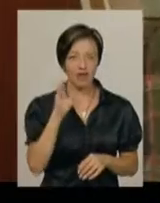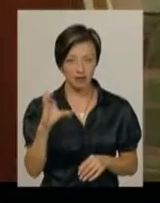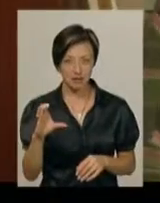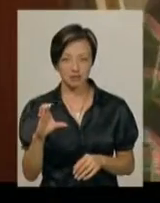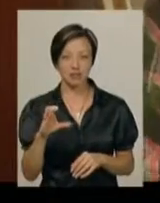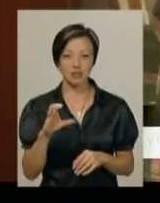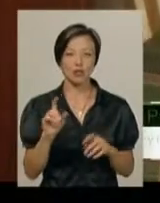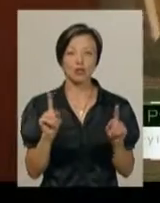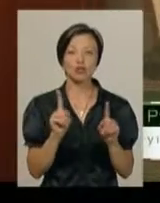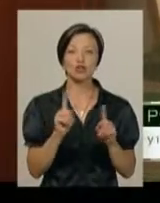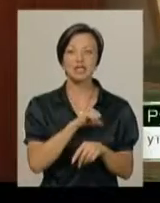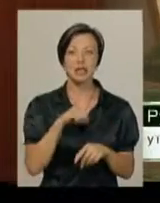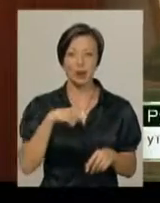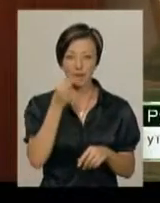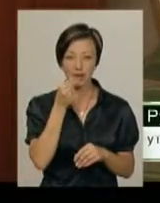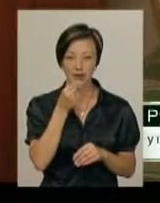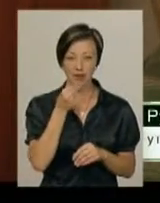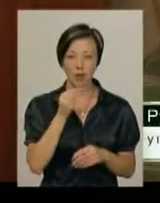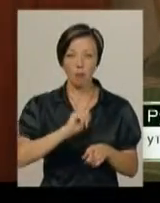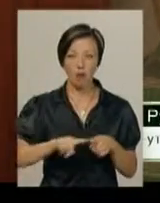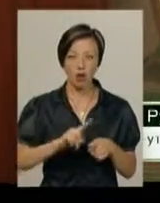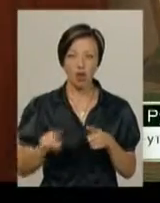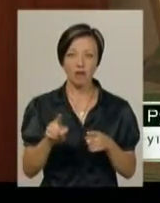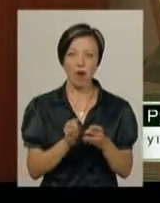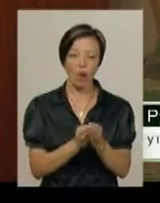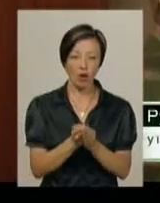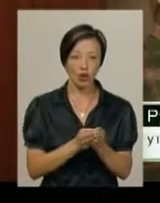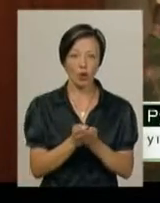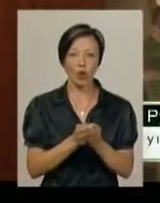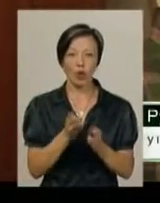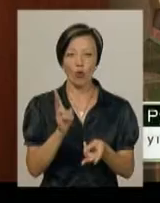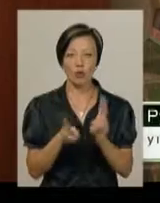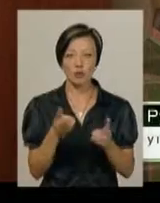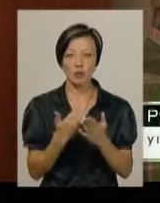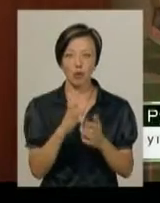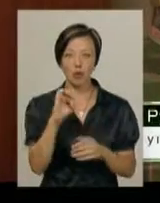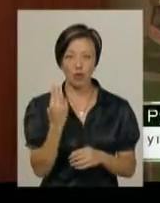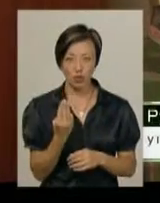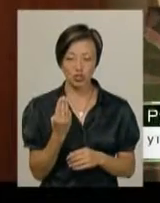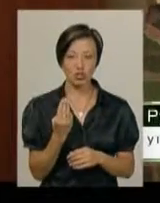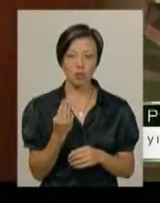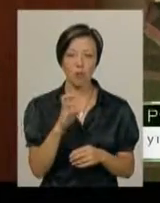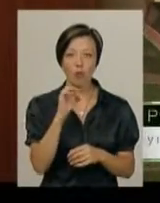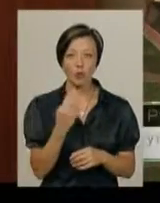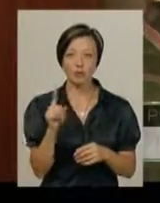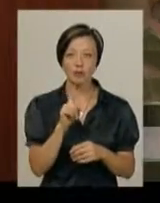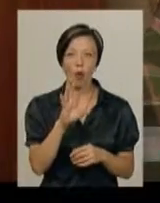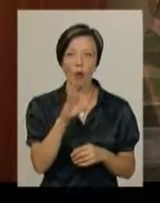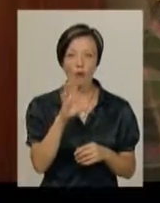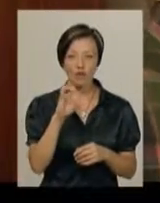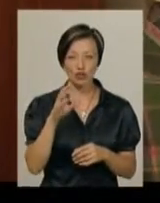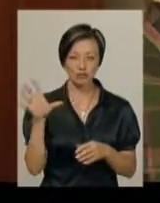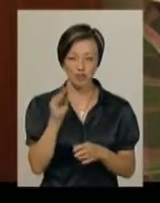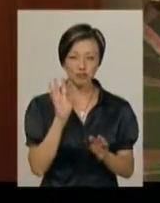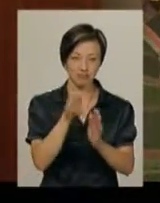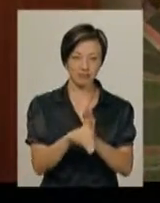морква, огірок, готуєш, наприклад, борщ з борща, все, що овочне, все туди